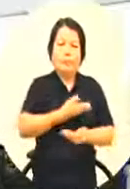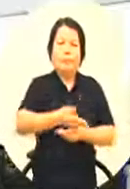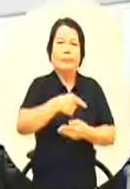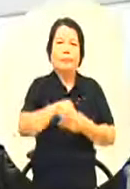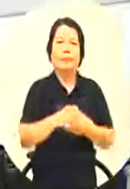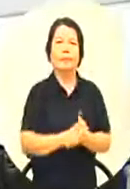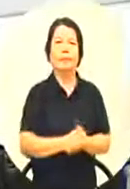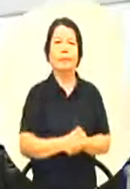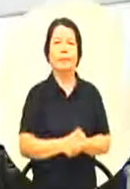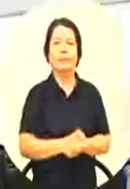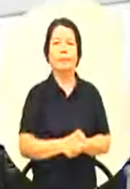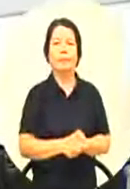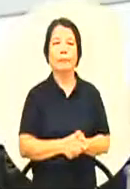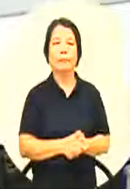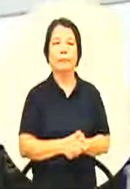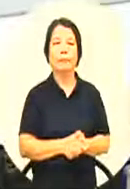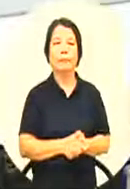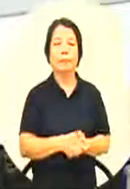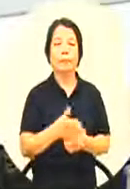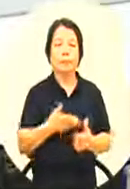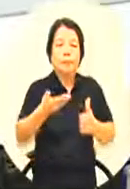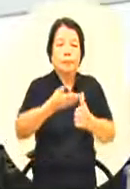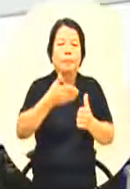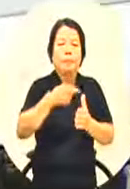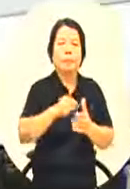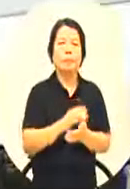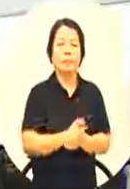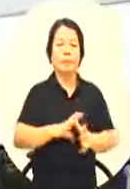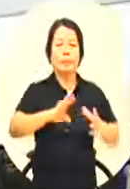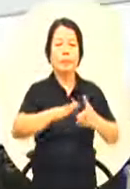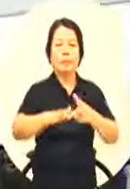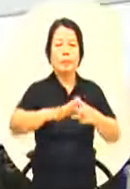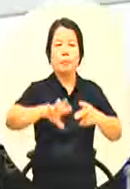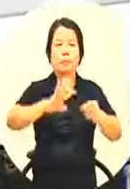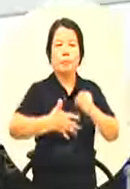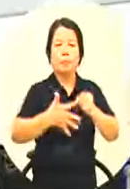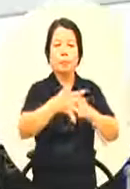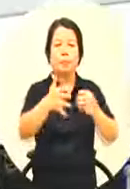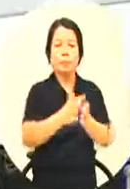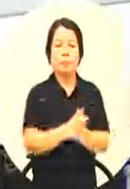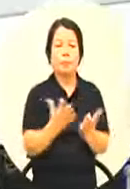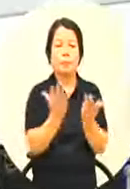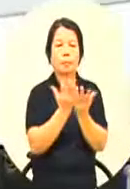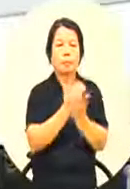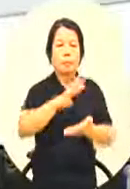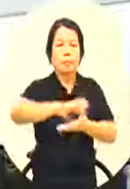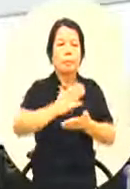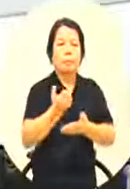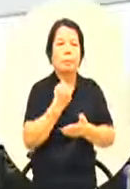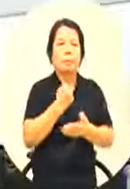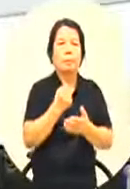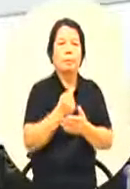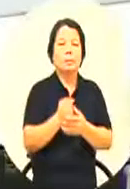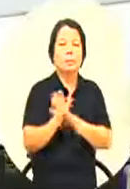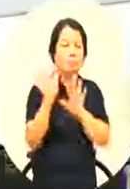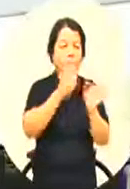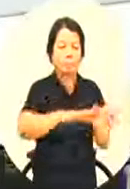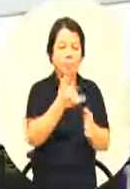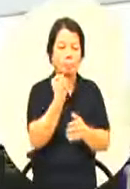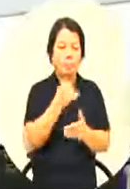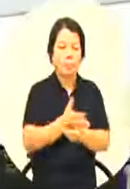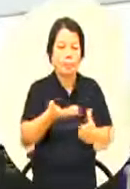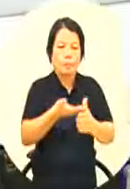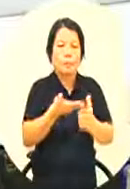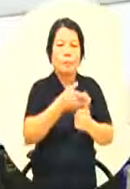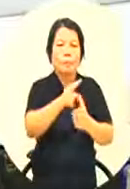分钟培养一个在我们国小国中的一个课业还没压力那么大的情况下我们来